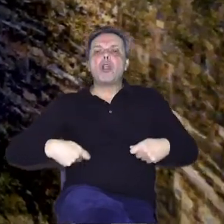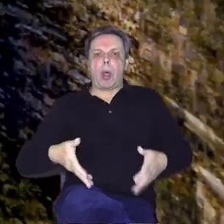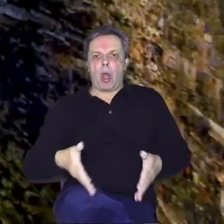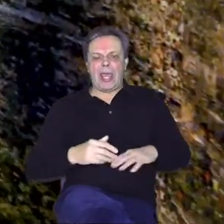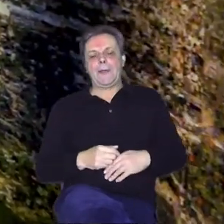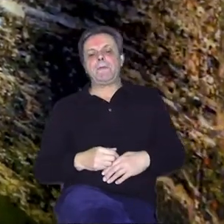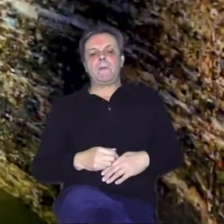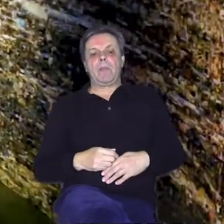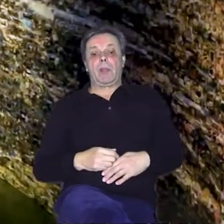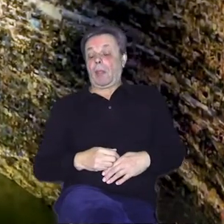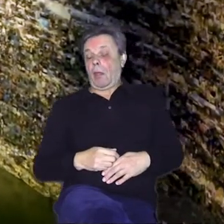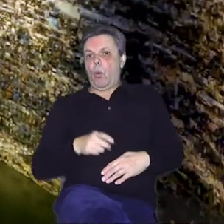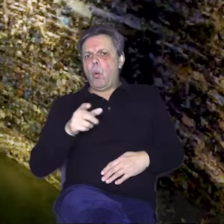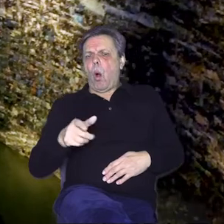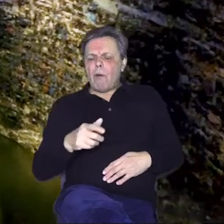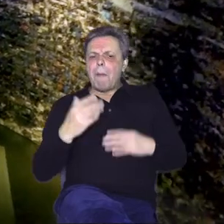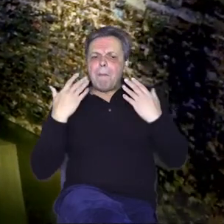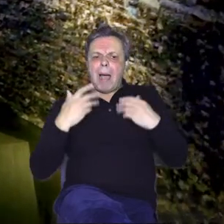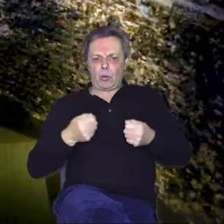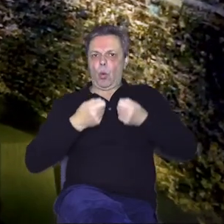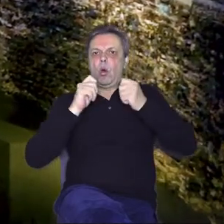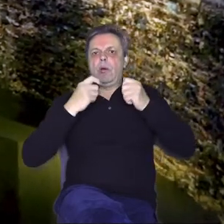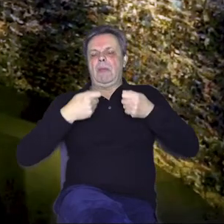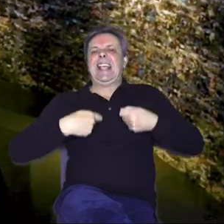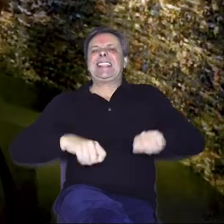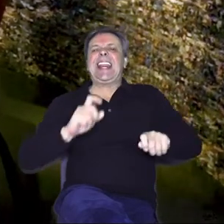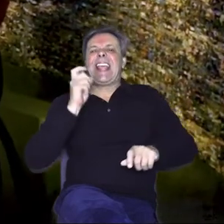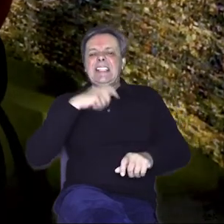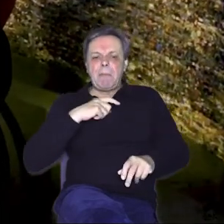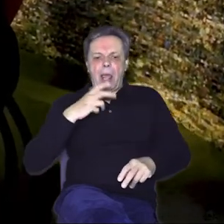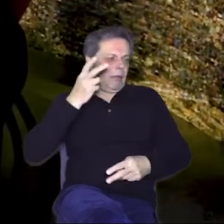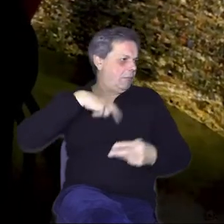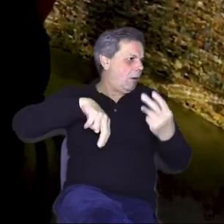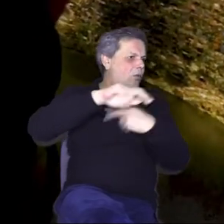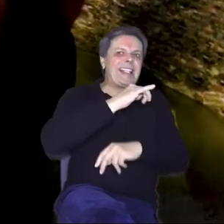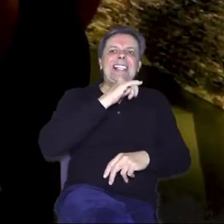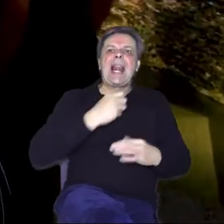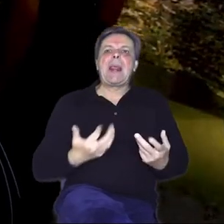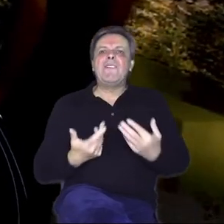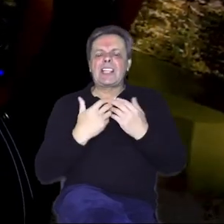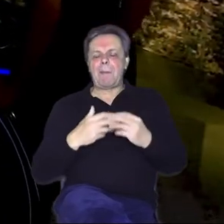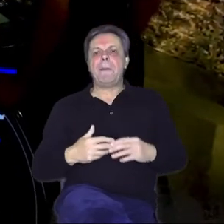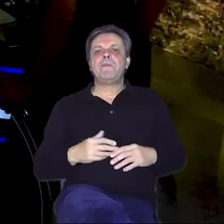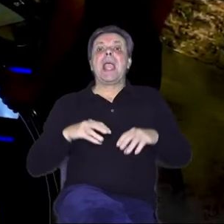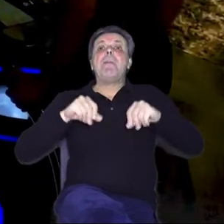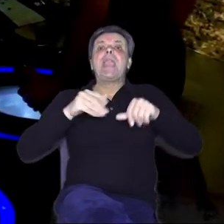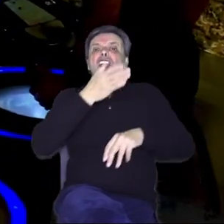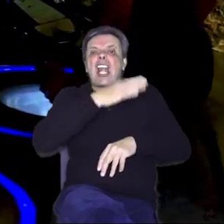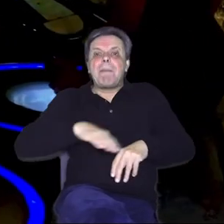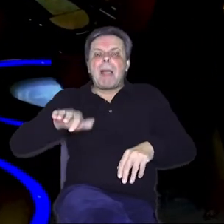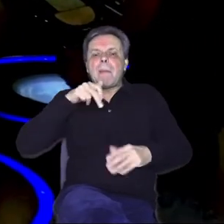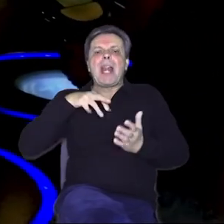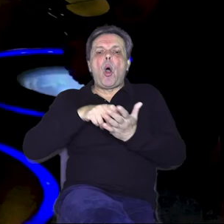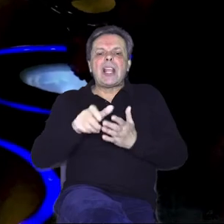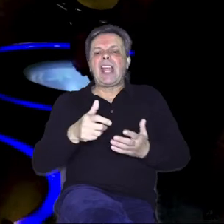U ovom posebno osmišljenom Zen Parku skinite cipele i lutajte bosi zelenim vrtovima, pješćanim jamama ili